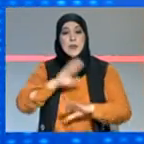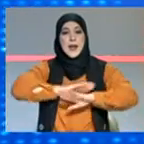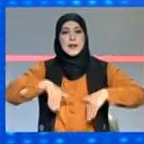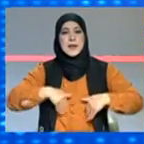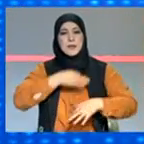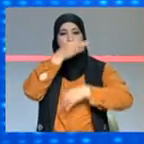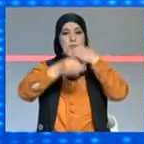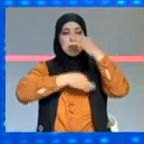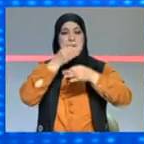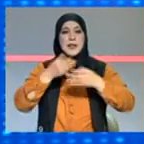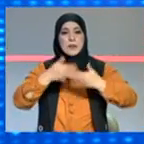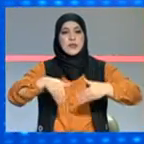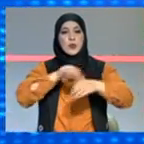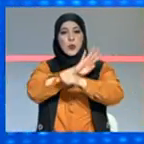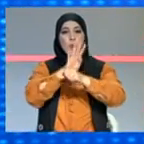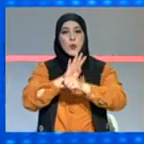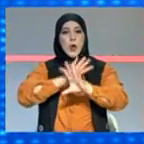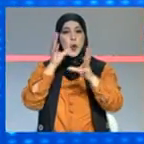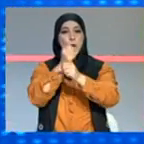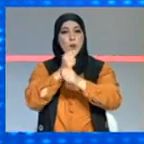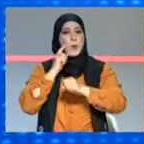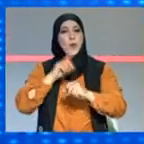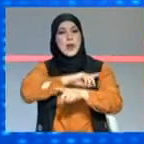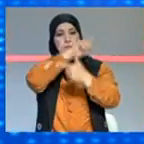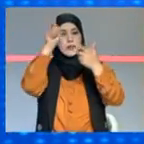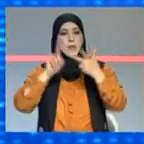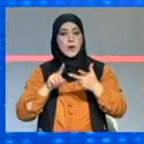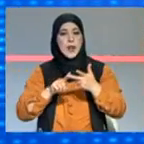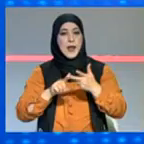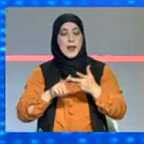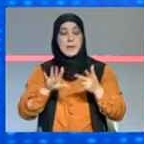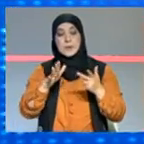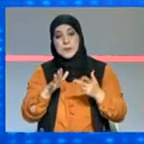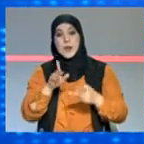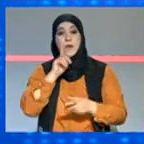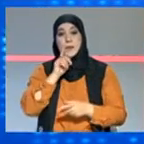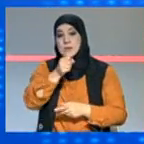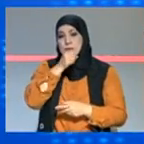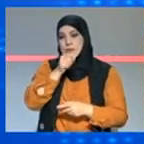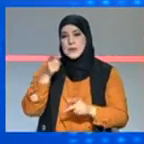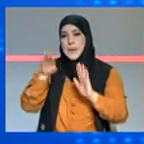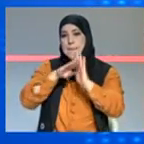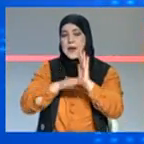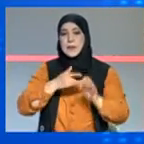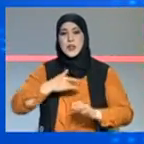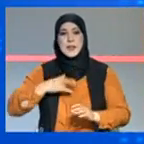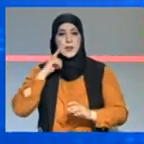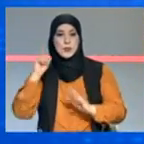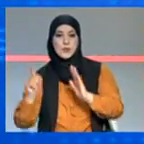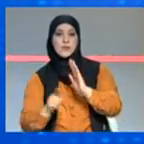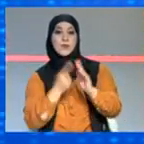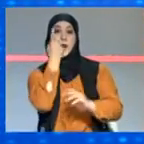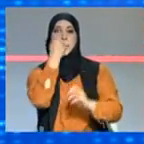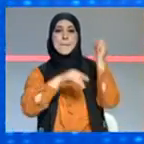من الفيروس عموما ومن الموجة الجديدة ربما يبدو ان البروتوكول الصحي يبقى احد العناصر